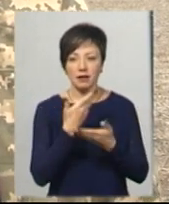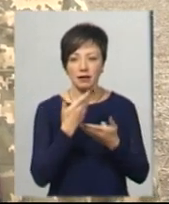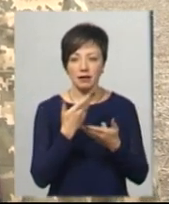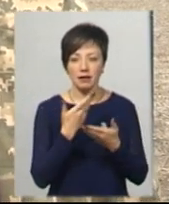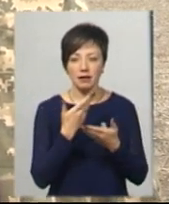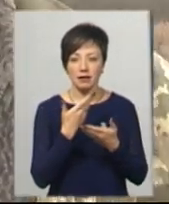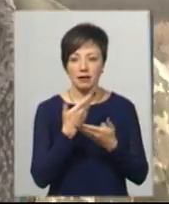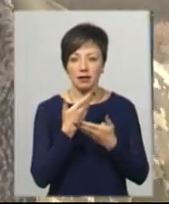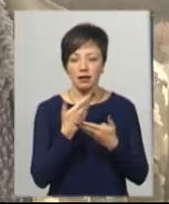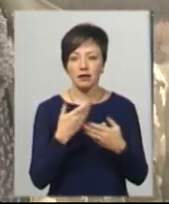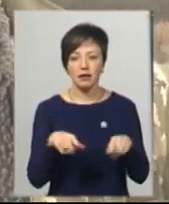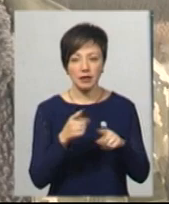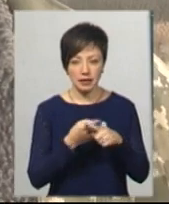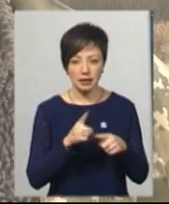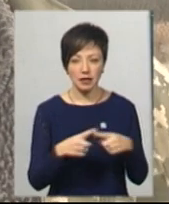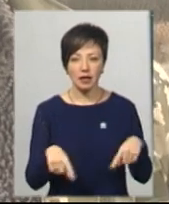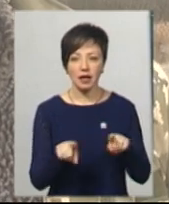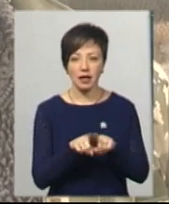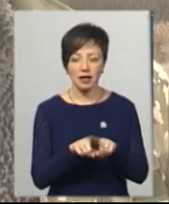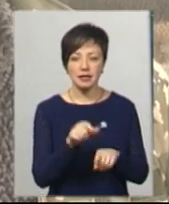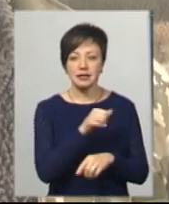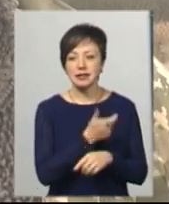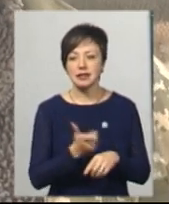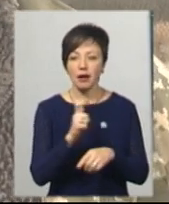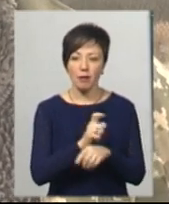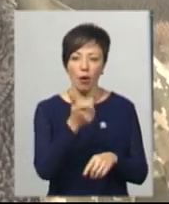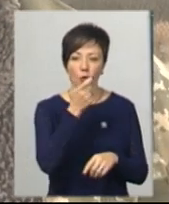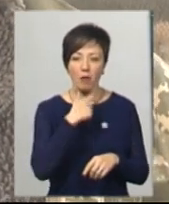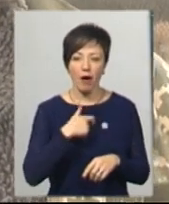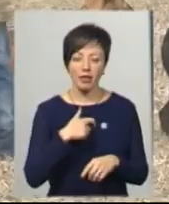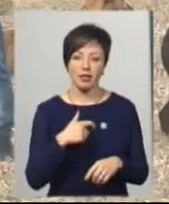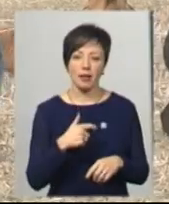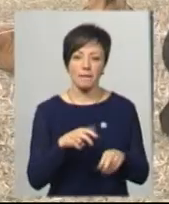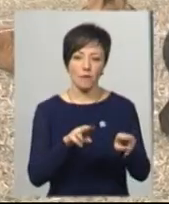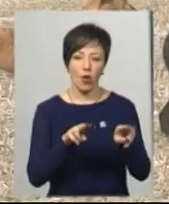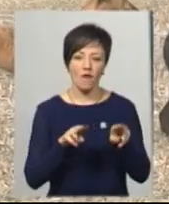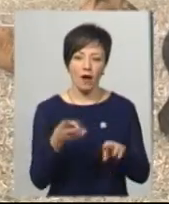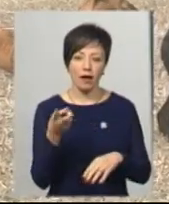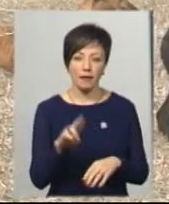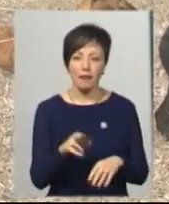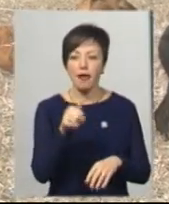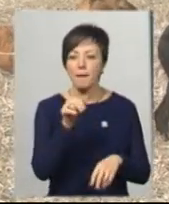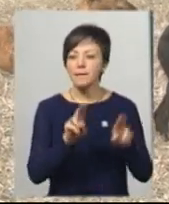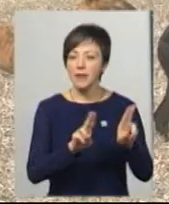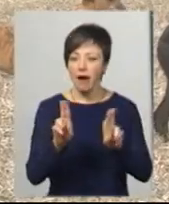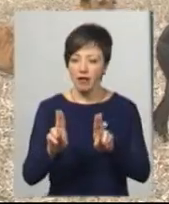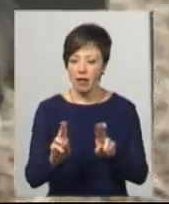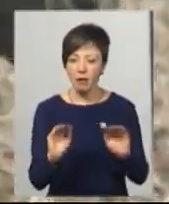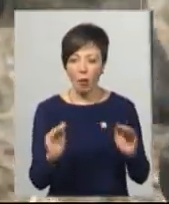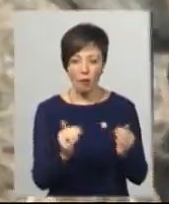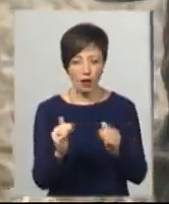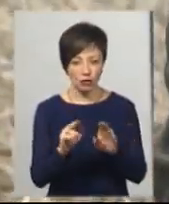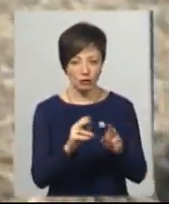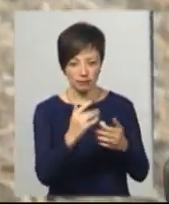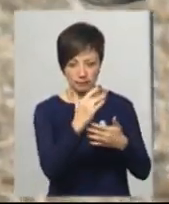при нашому полюванні. Так що це є таке гуманне полювання. У правилах випробувань чималий перелік обмежень, за які